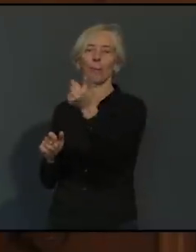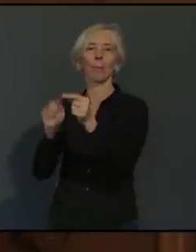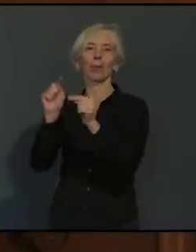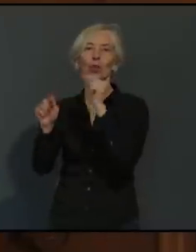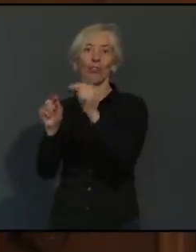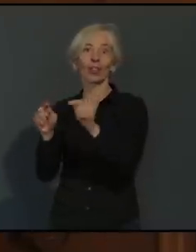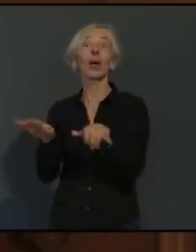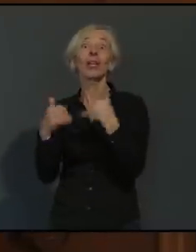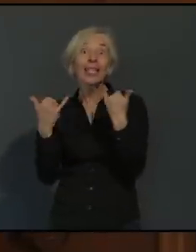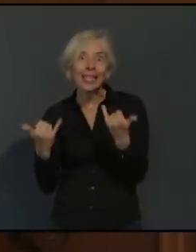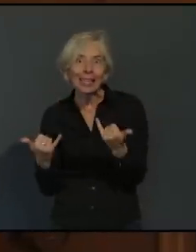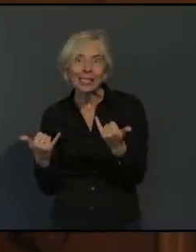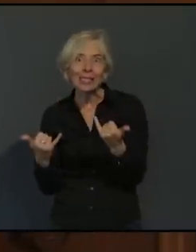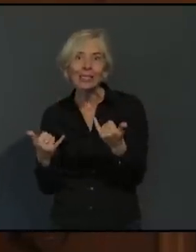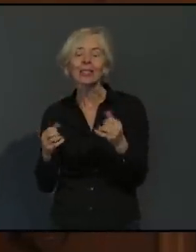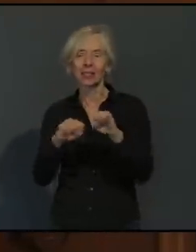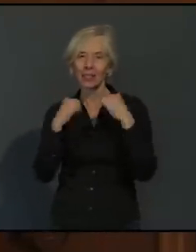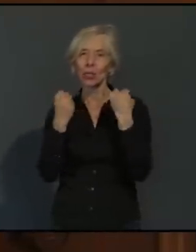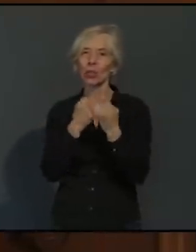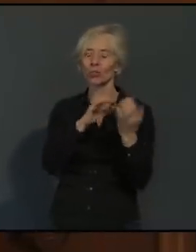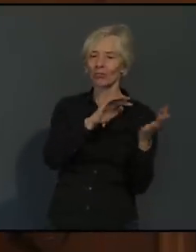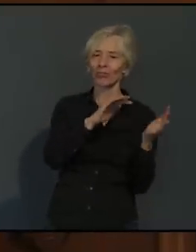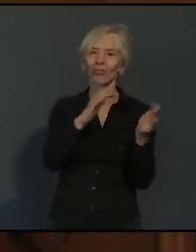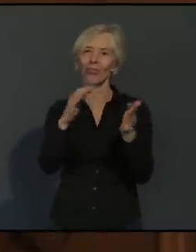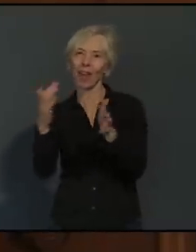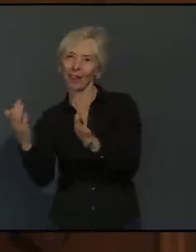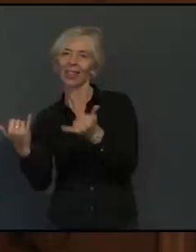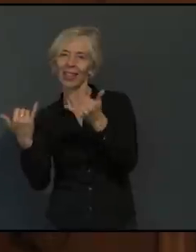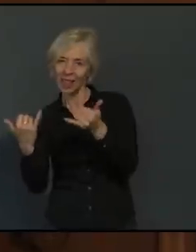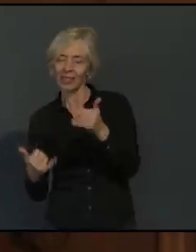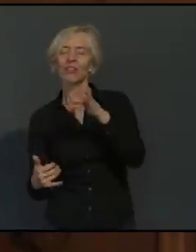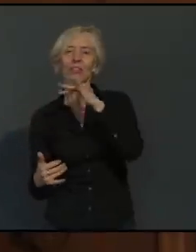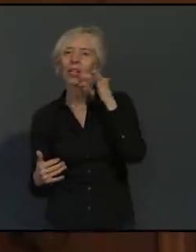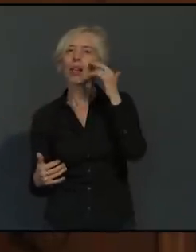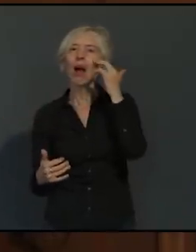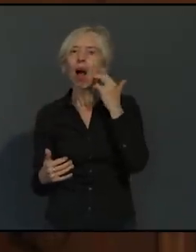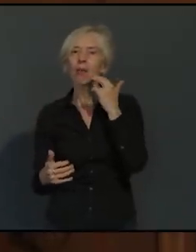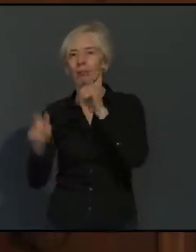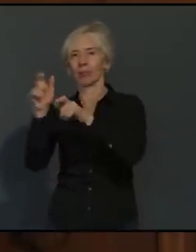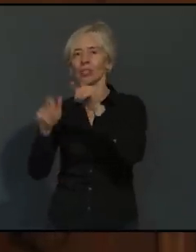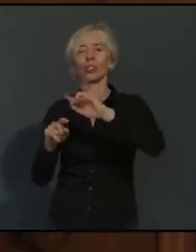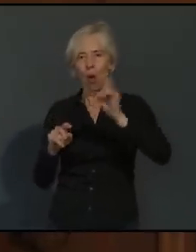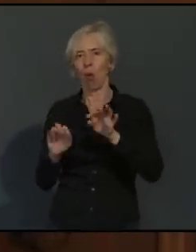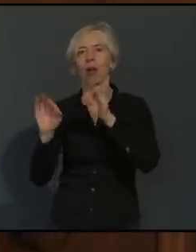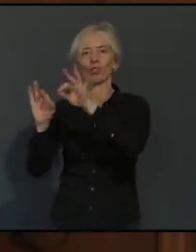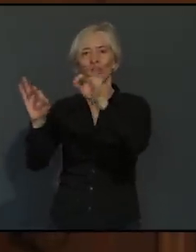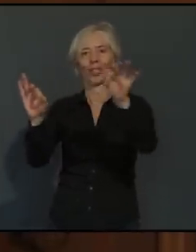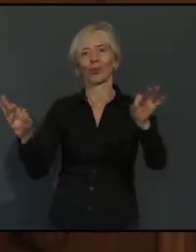die besorgniserregende Entwicklung. Was wir hier auch sehen, ist eben, dass die anderen Altersgruppen